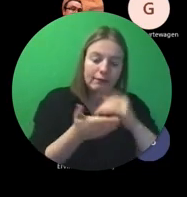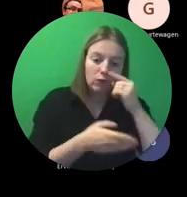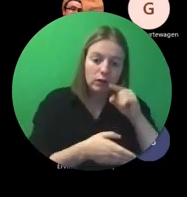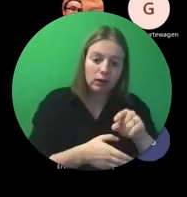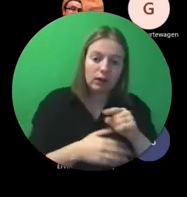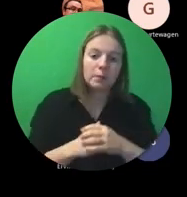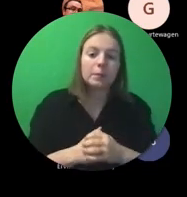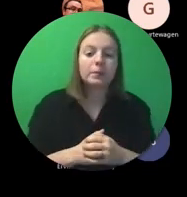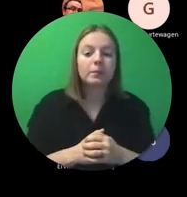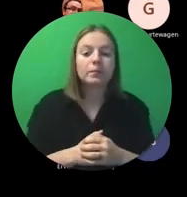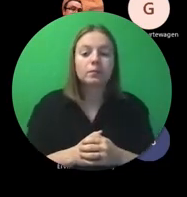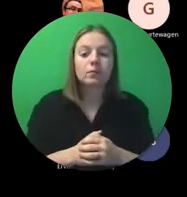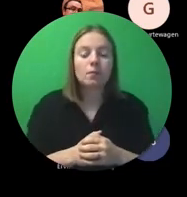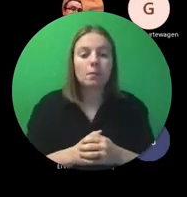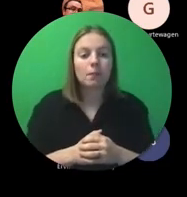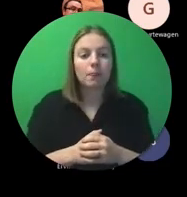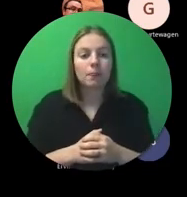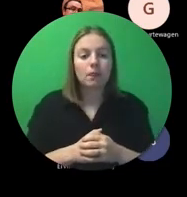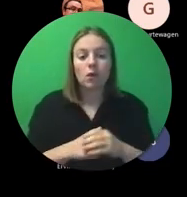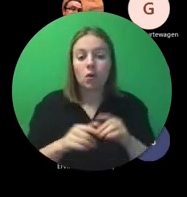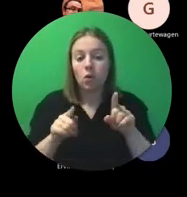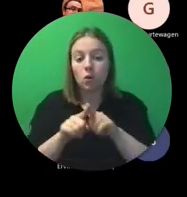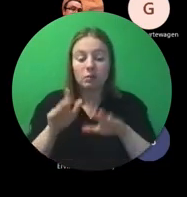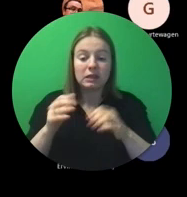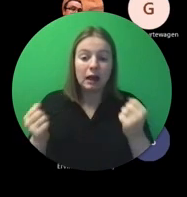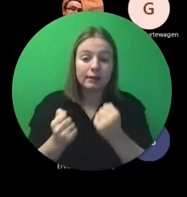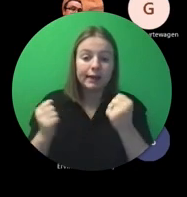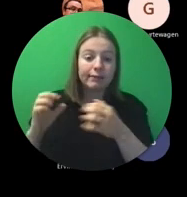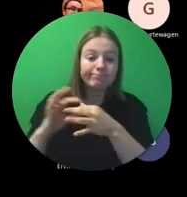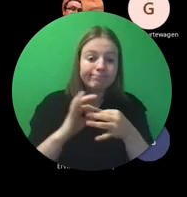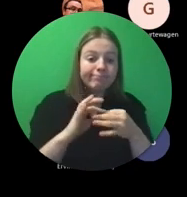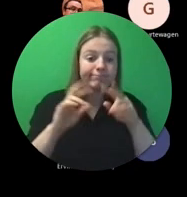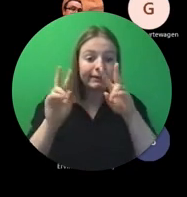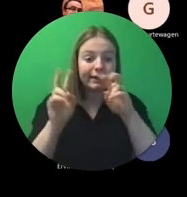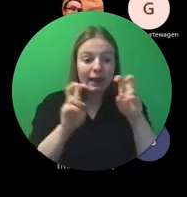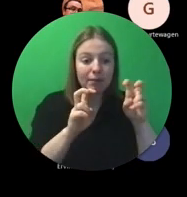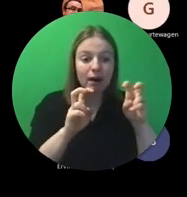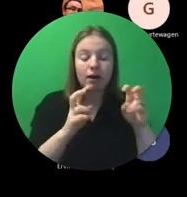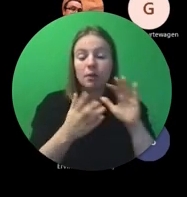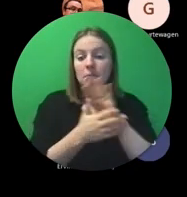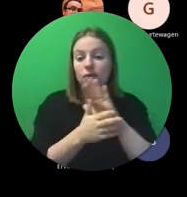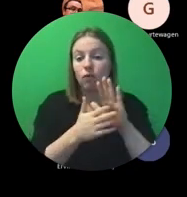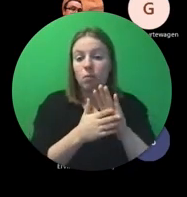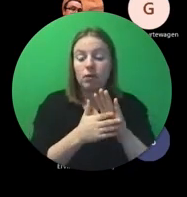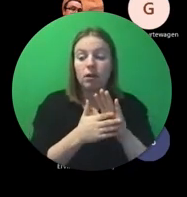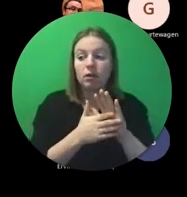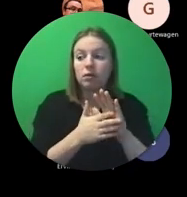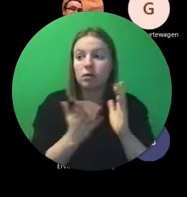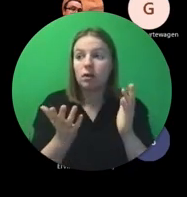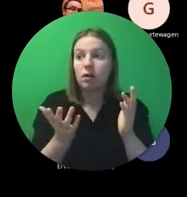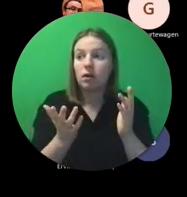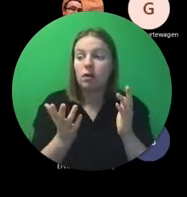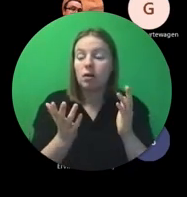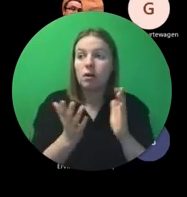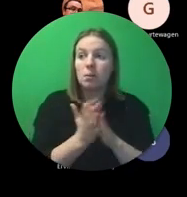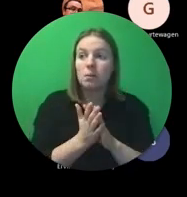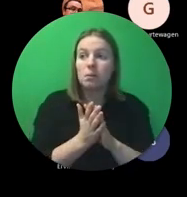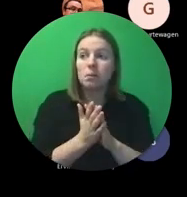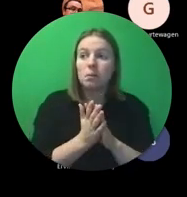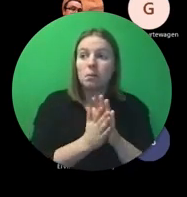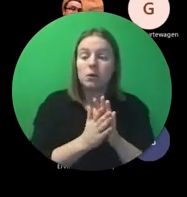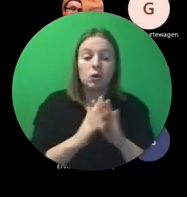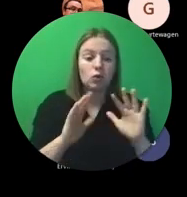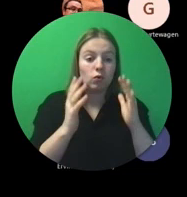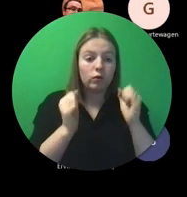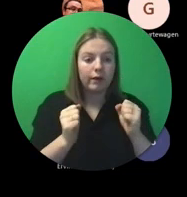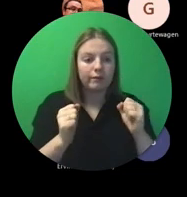er kunnen thematische activiteiten gepland worden bijvoorbeeld rond ja hoe werk je aan